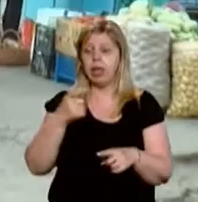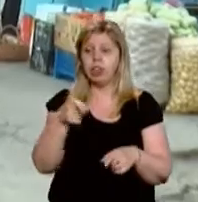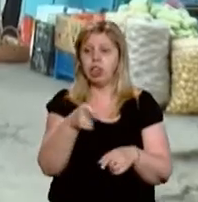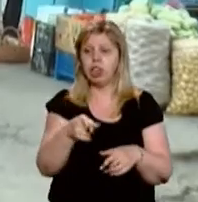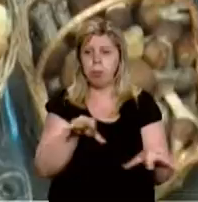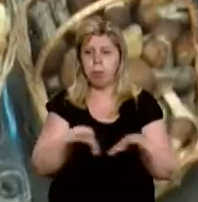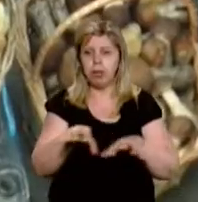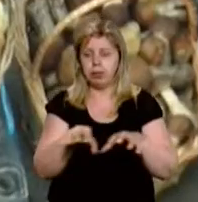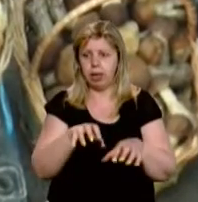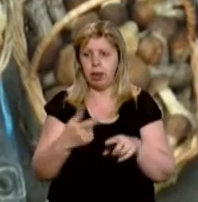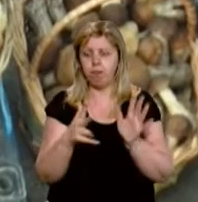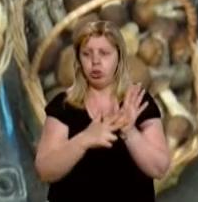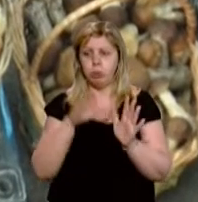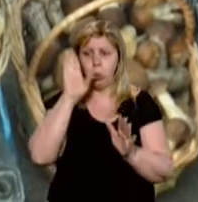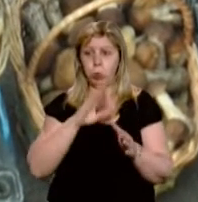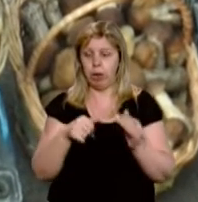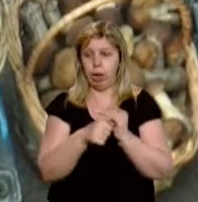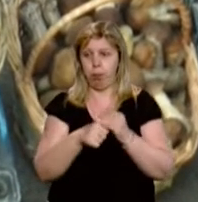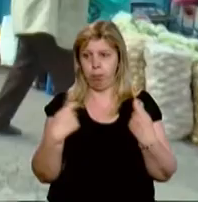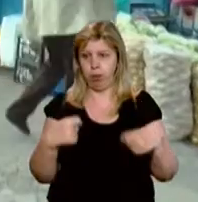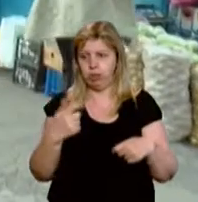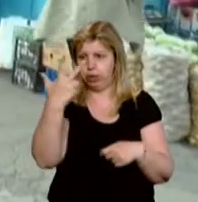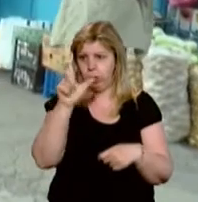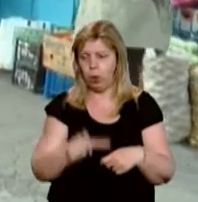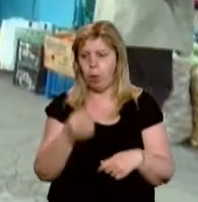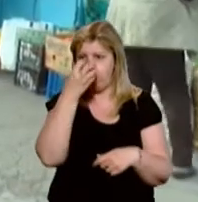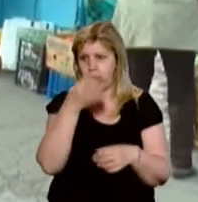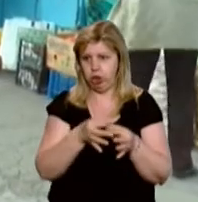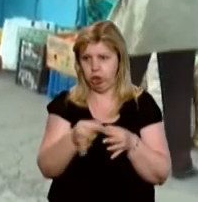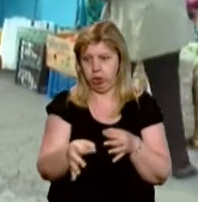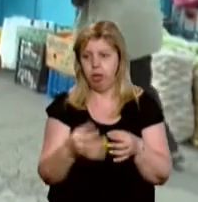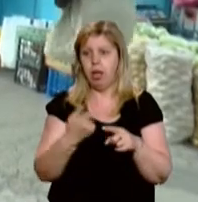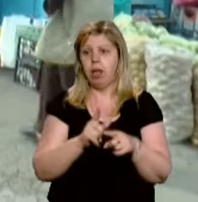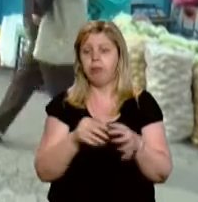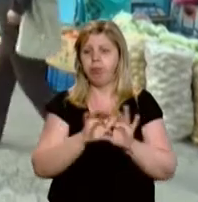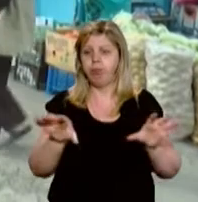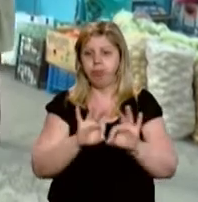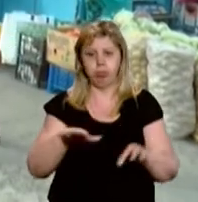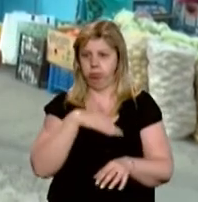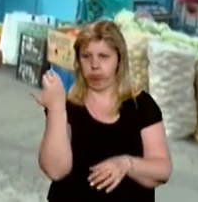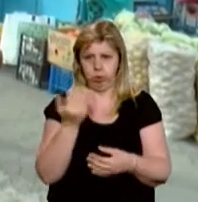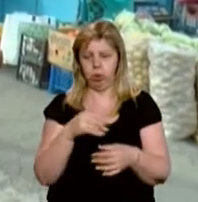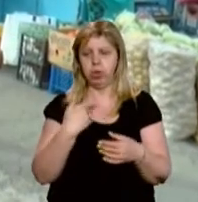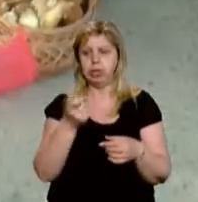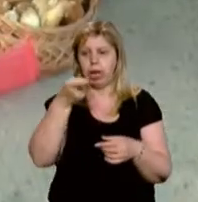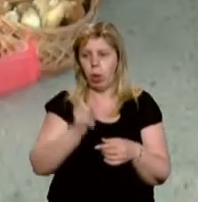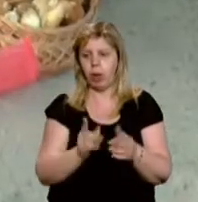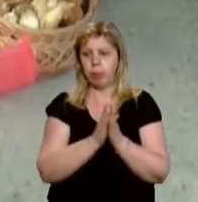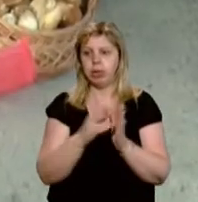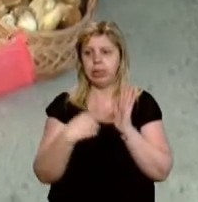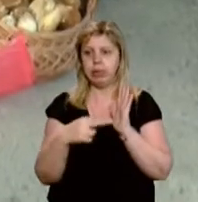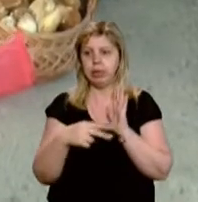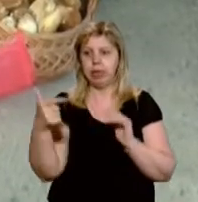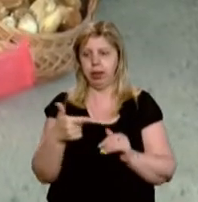'яний ринок в Ужгороді. О восьмій ранку гриби тут продавали троє людей з Перечинського району. Від коментарів відмовилися. За кілограм просили